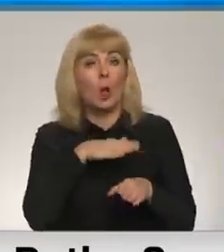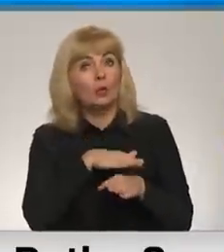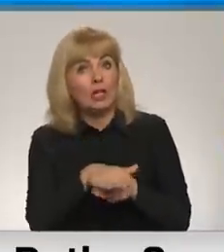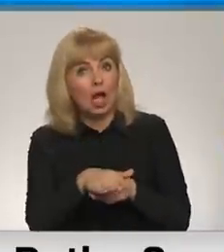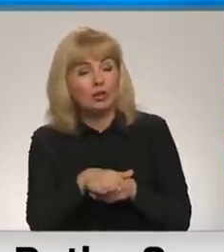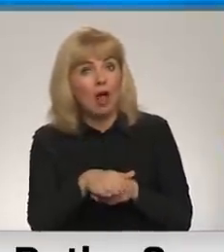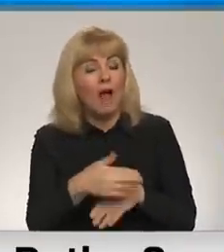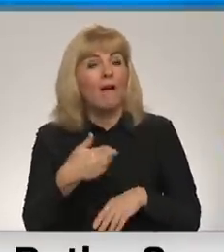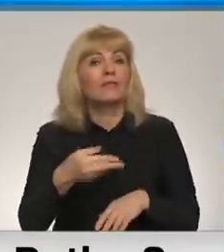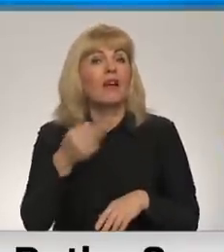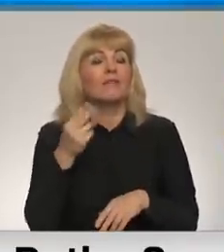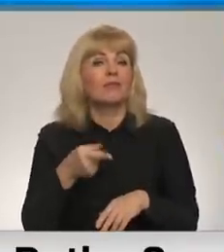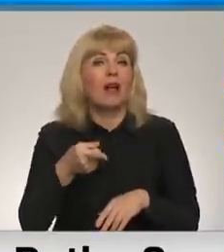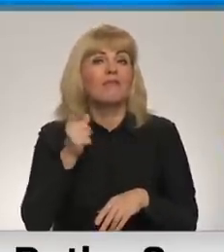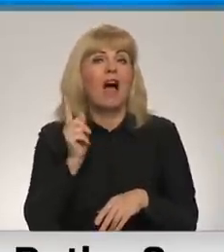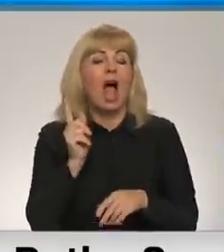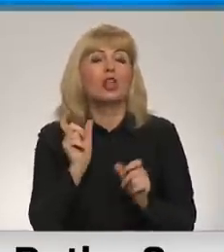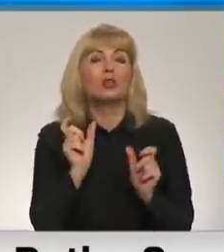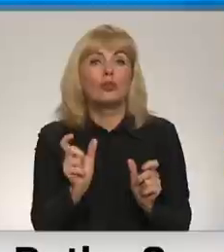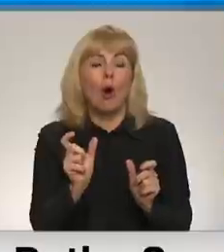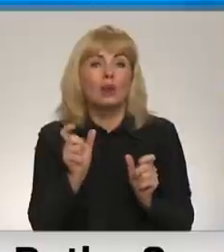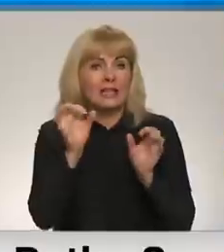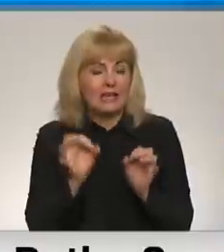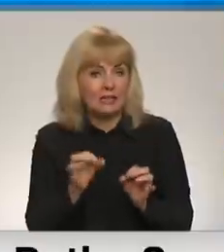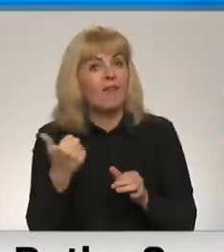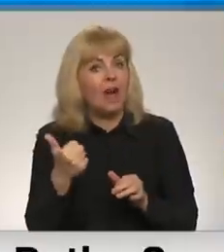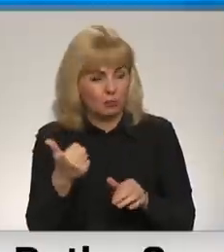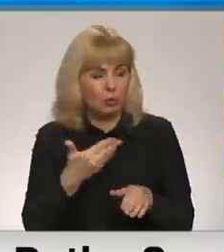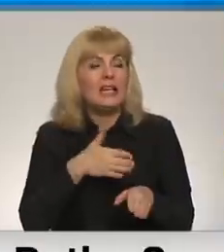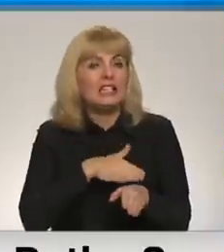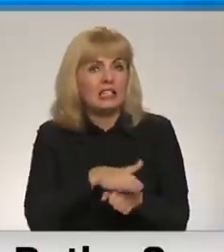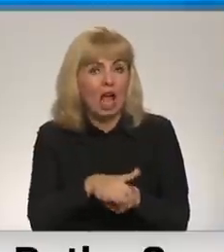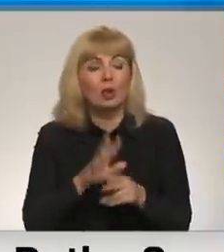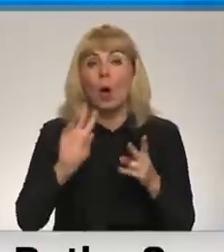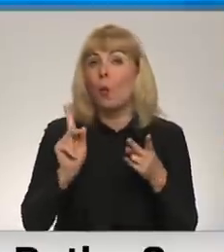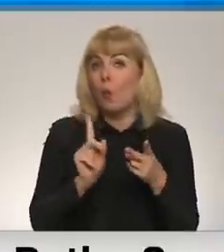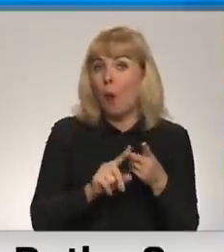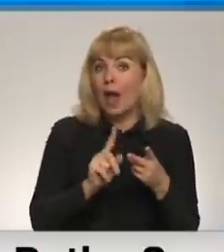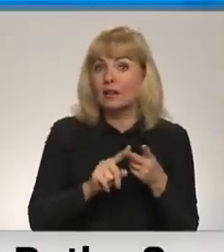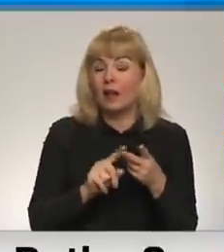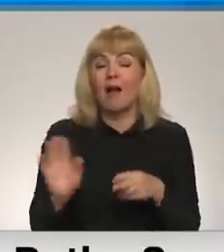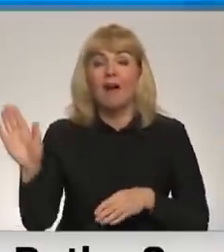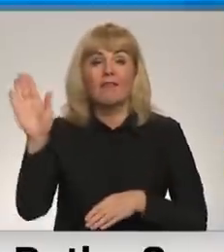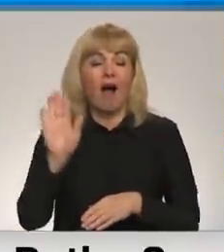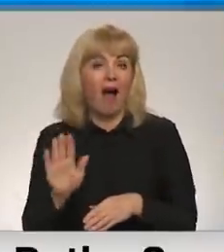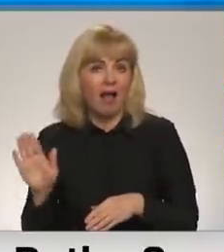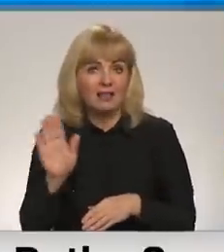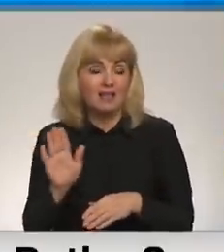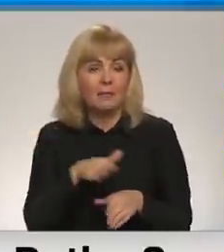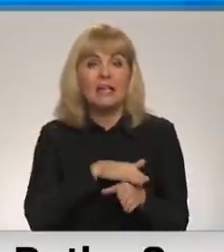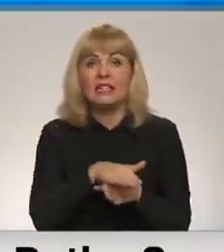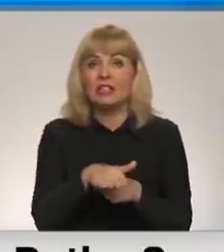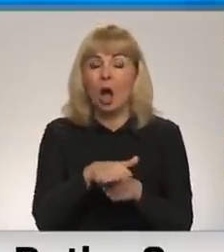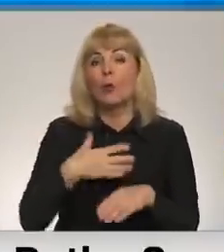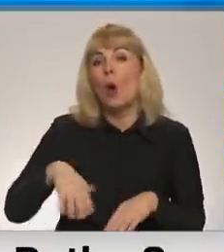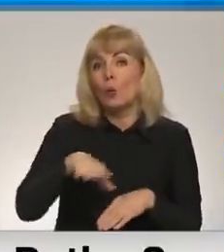tātiesības, kura visticamāk arī īstenos tās. Otras variants ir būtībā valstīm īstenot